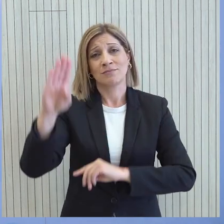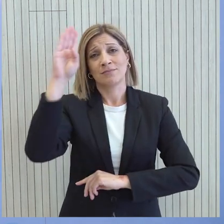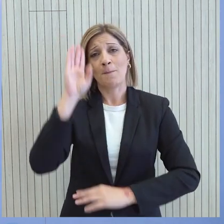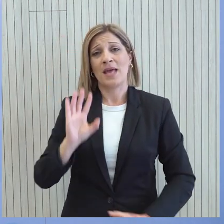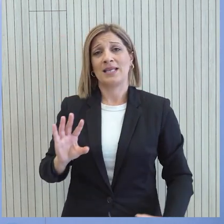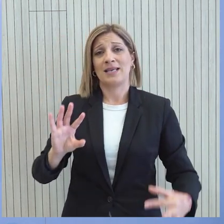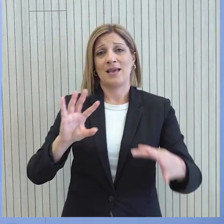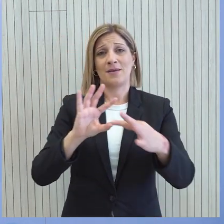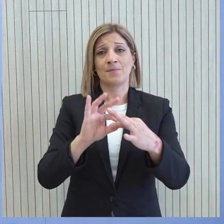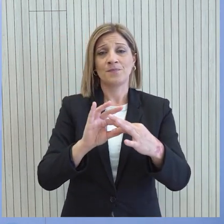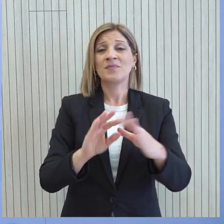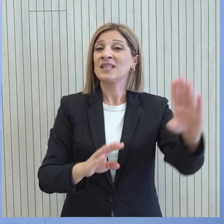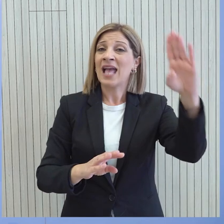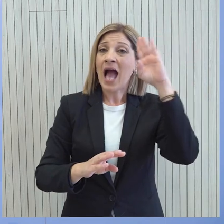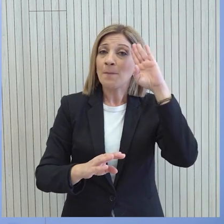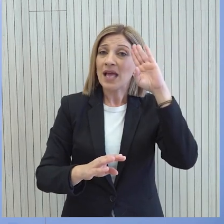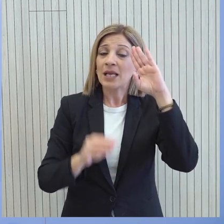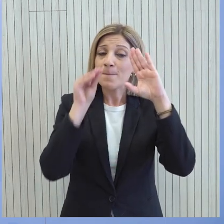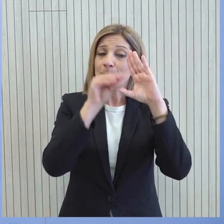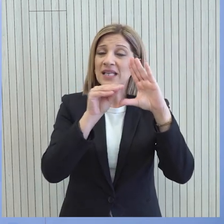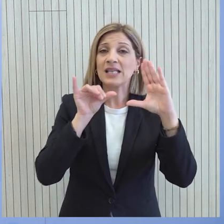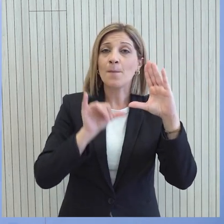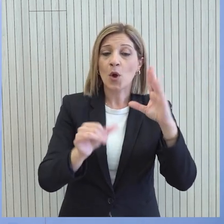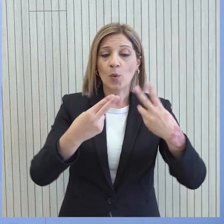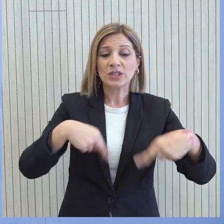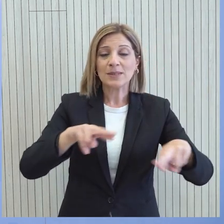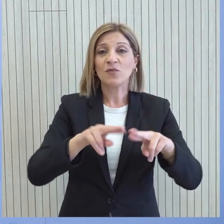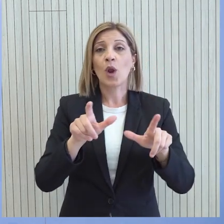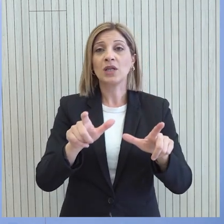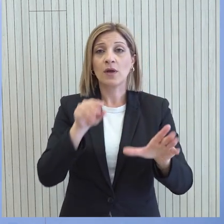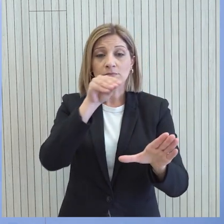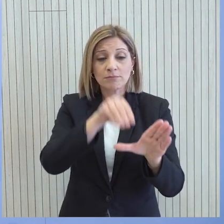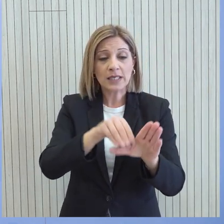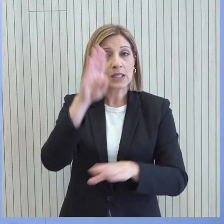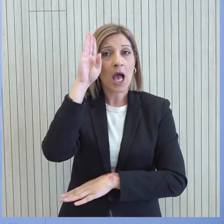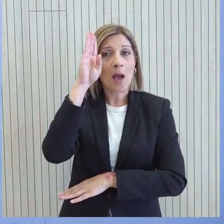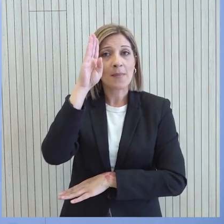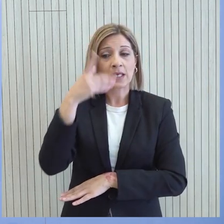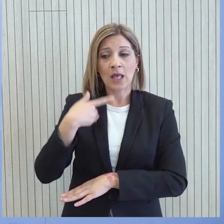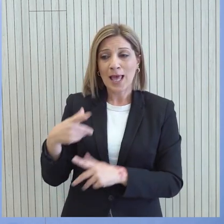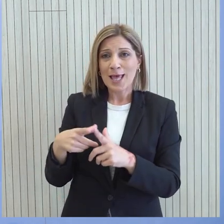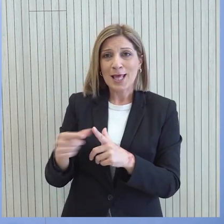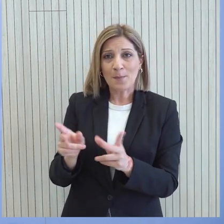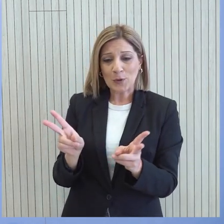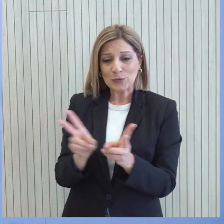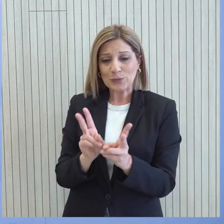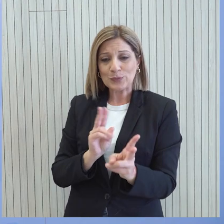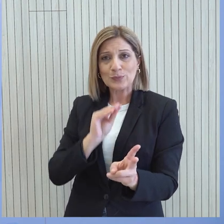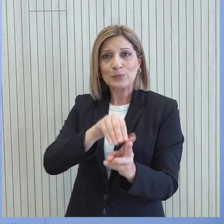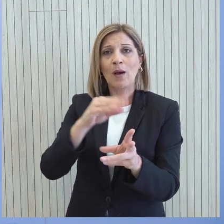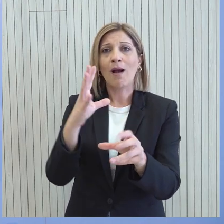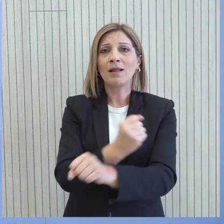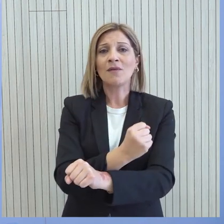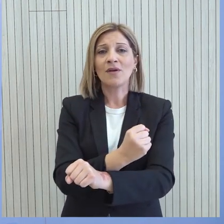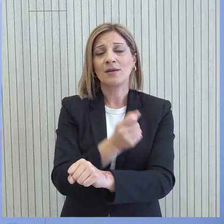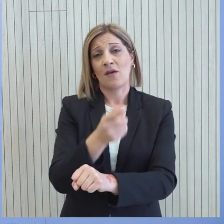εκ των πέντε μονίμων μελών του Συμβουλίου Ασφαλείας έχουμε συνάψει μια πολύ σημαντική συμφωνία ως προς τον στρατηγικό διάλογο με τις